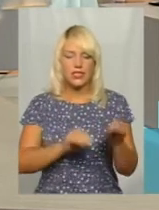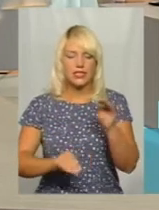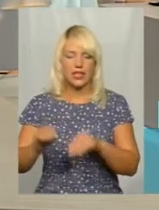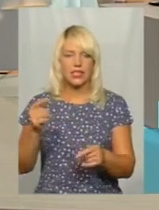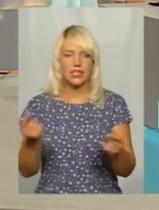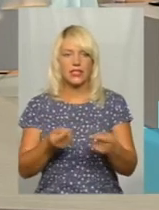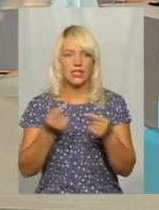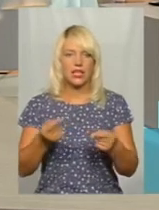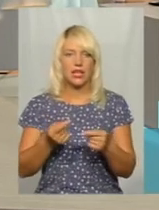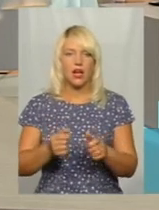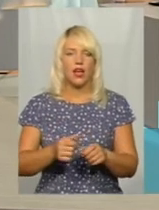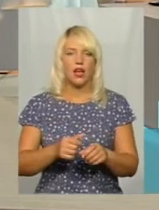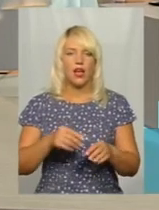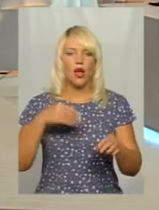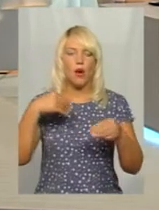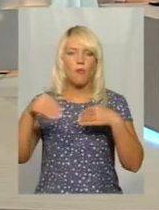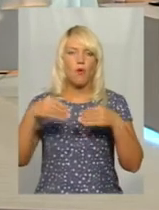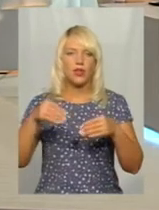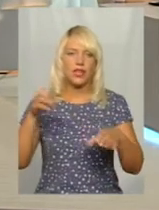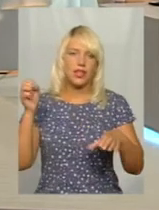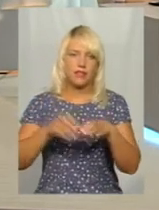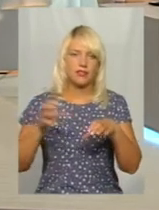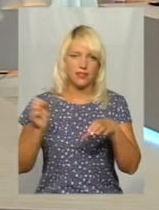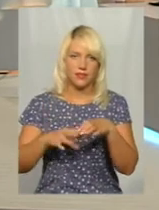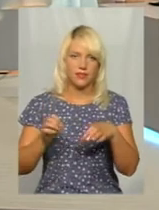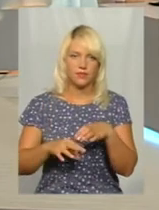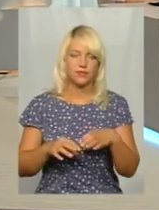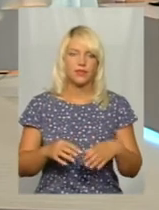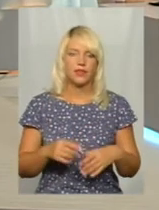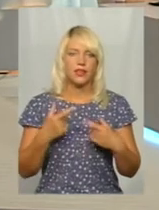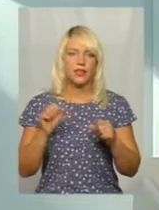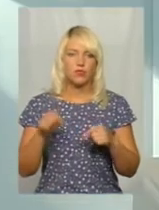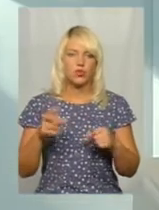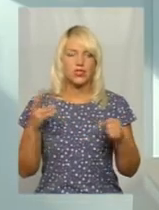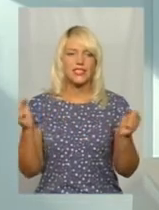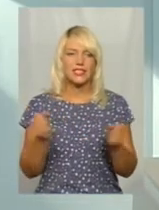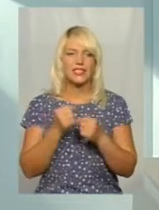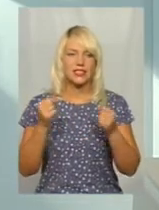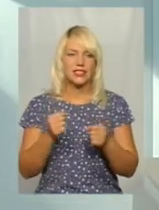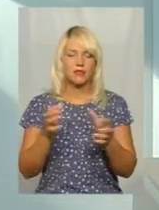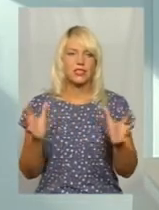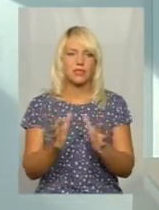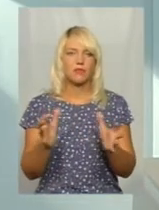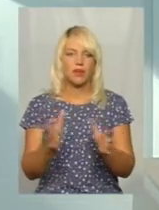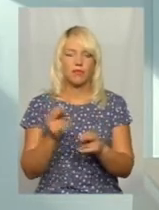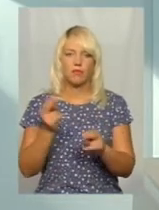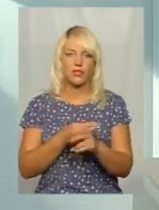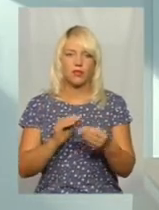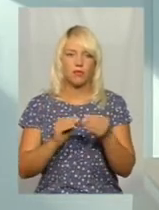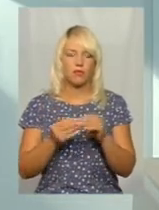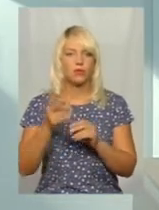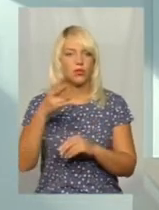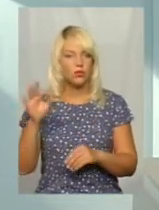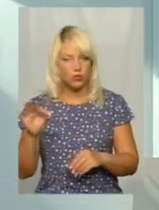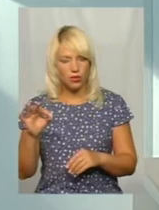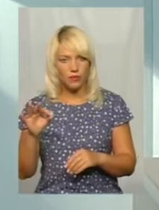поліетиленові мішки, де можна за зиму воно зберігається без проблем. Але